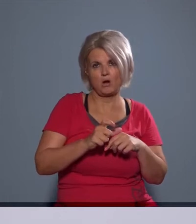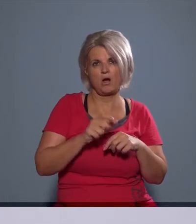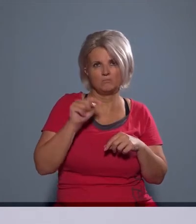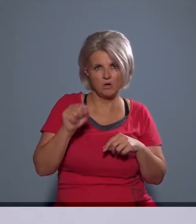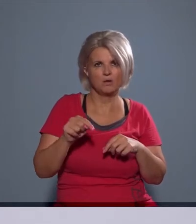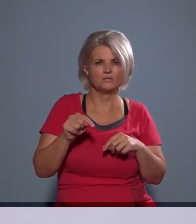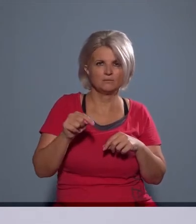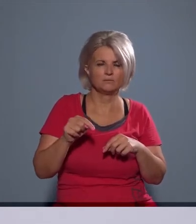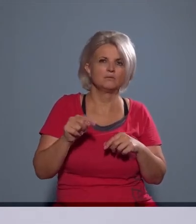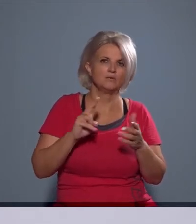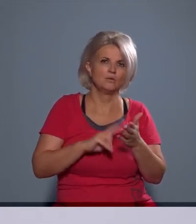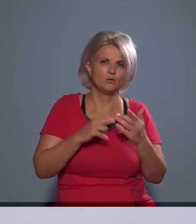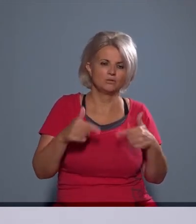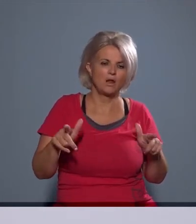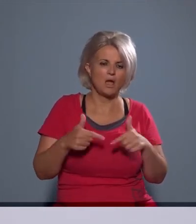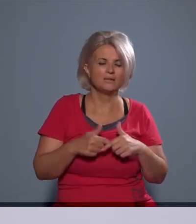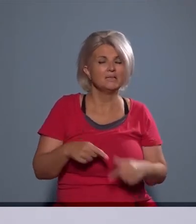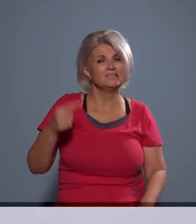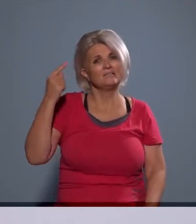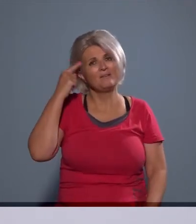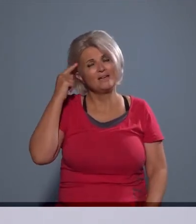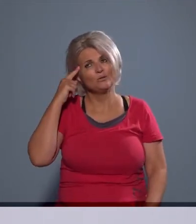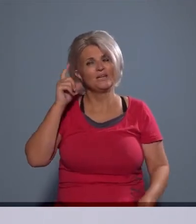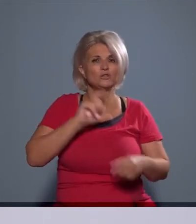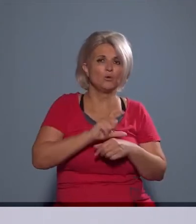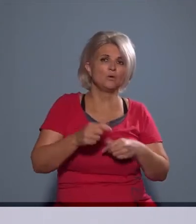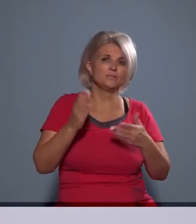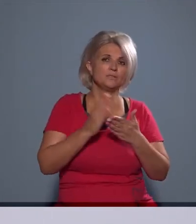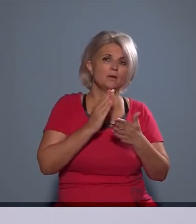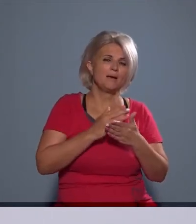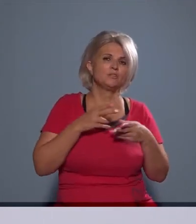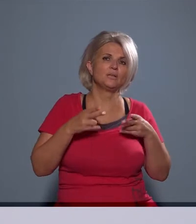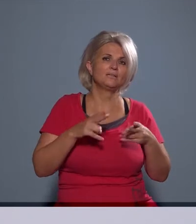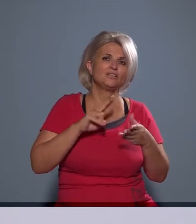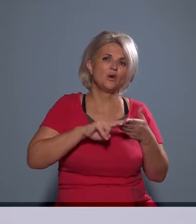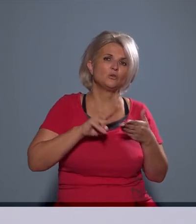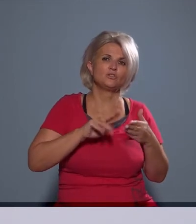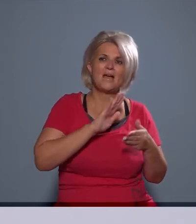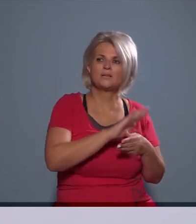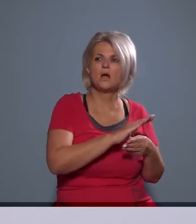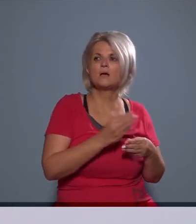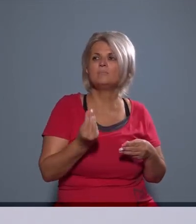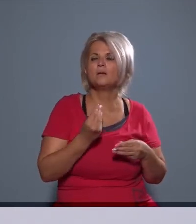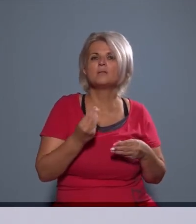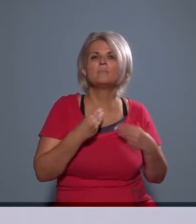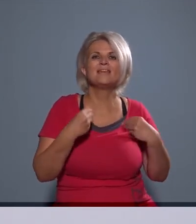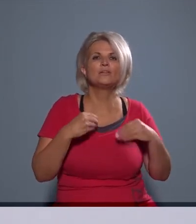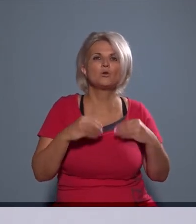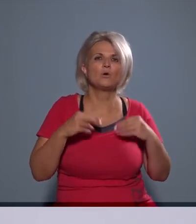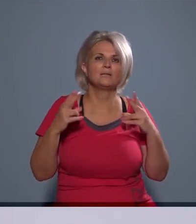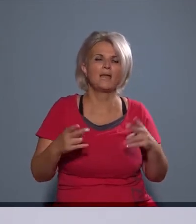éppenséggel ez már nagy fejtörést okozhat, akár a szabálysértési hatóságnak, vagy mindent látjuk más hatóságoknak is, hogy mi az, ami indokolt lehet.